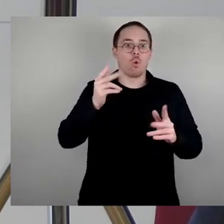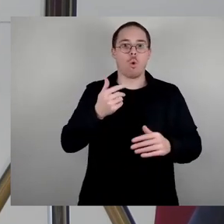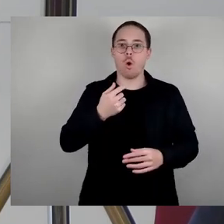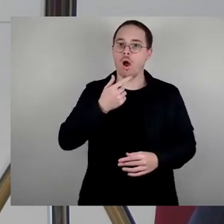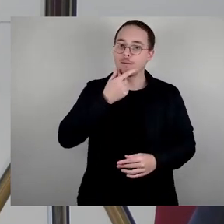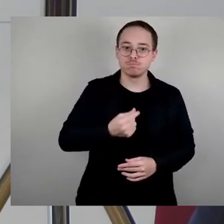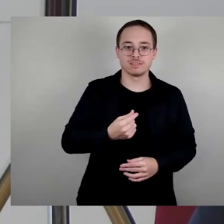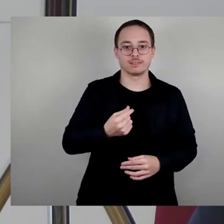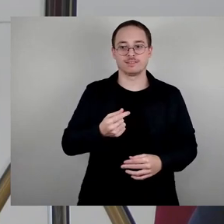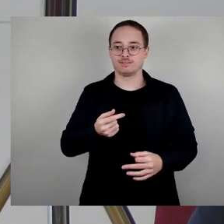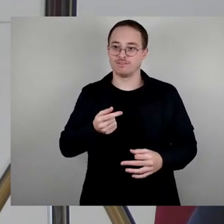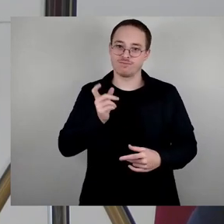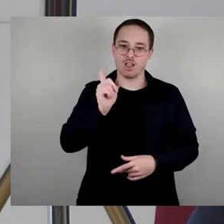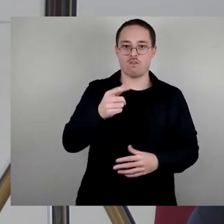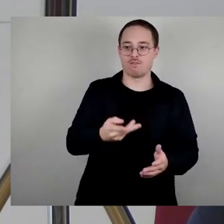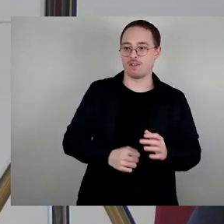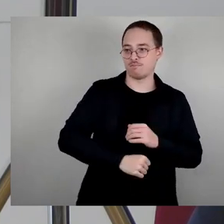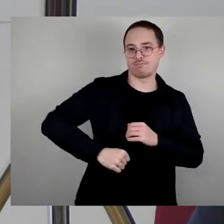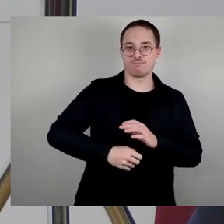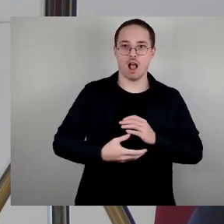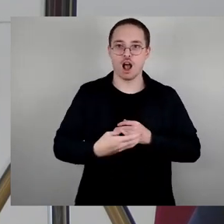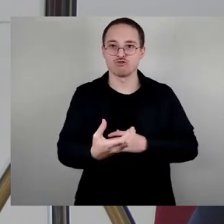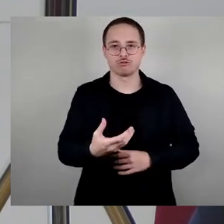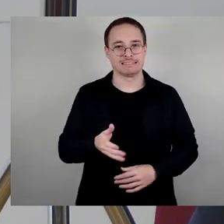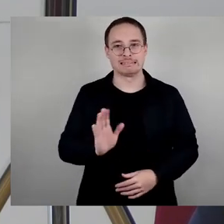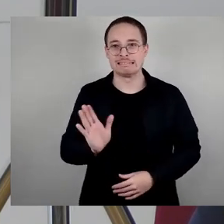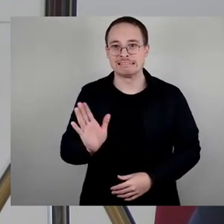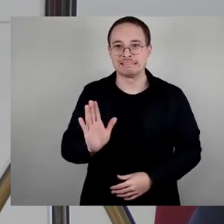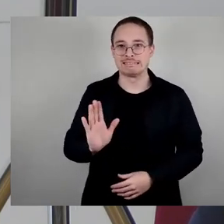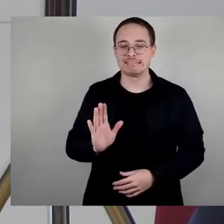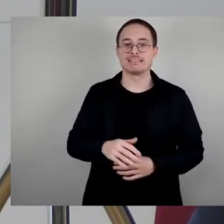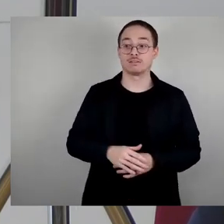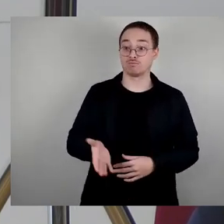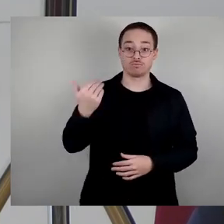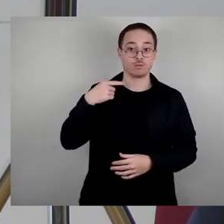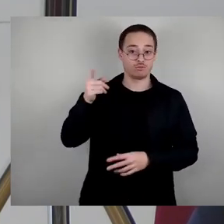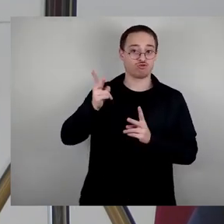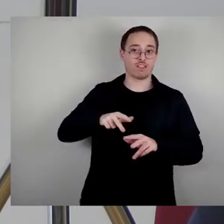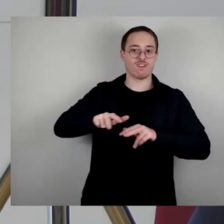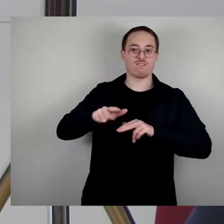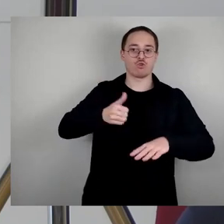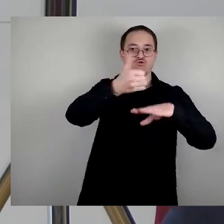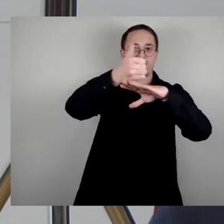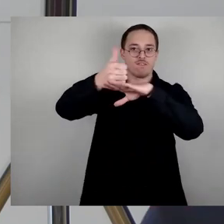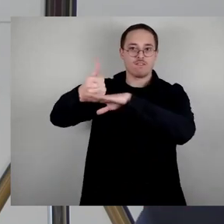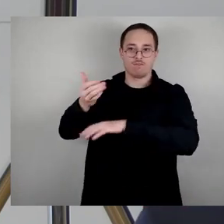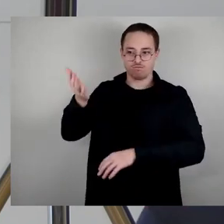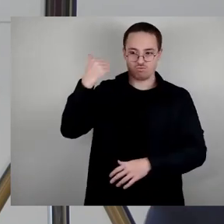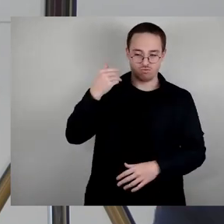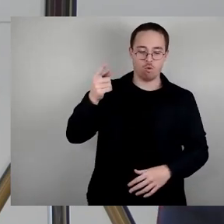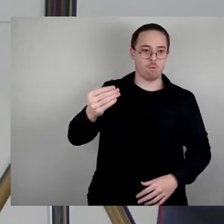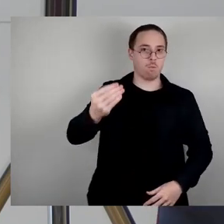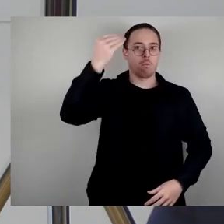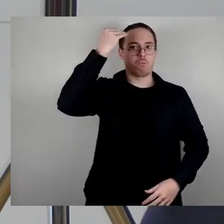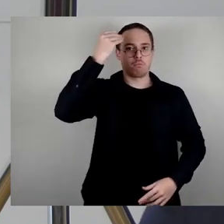der Stadtverwaltung wurden auch erst im Nachgang nach der entfolgten Erfernung durch die Öffentlichkeit dankenswerterweise in